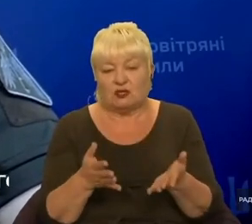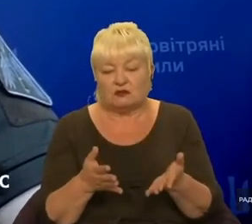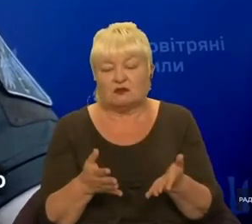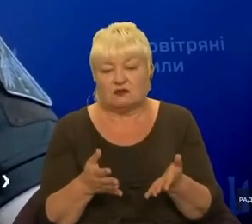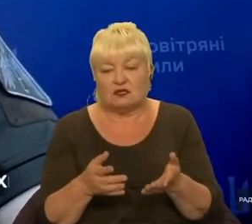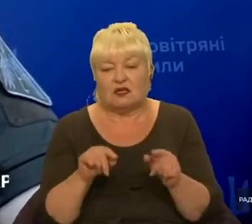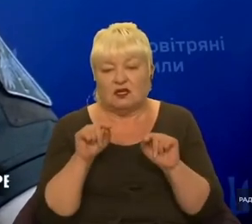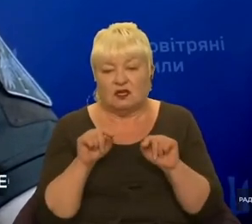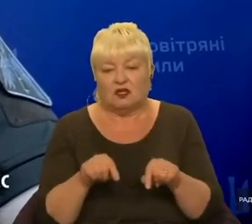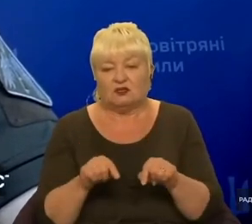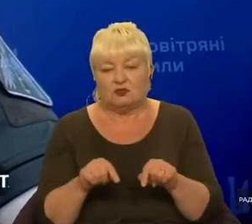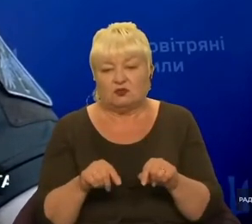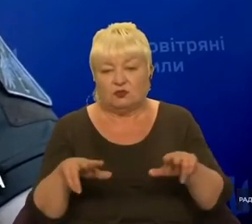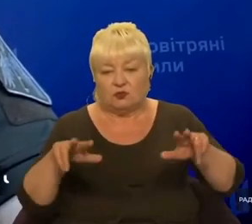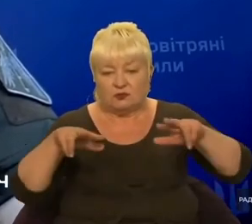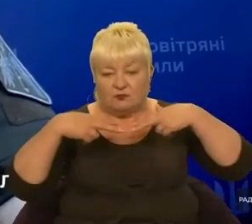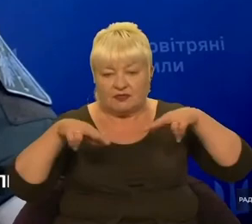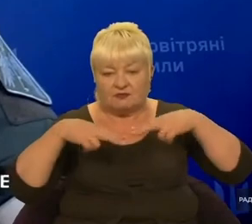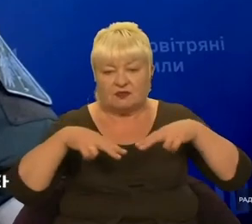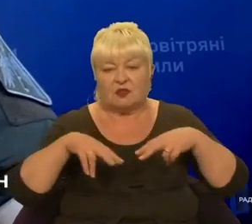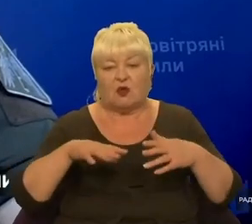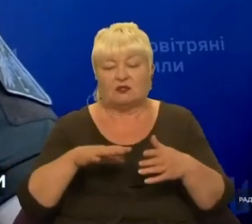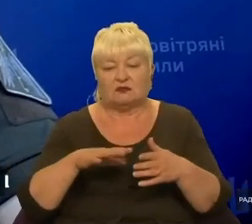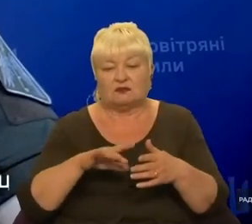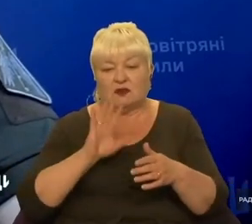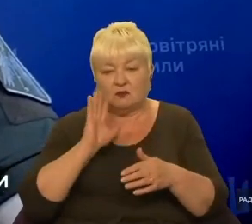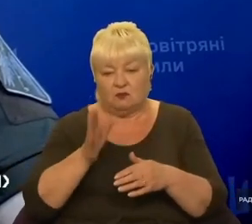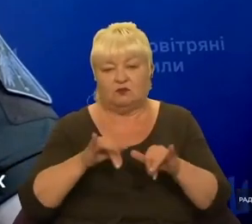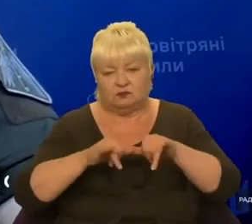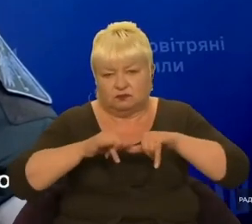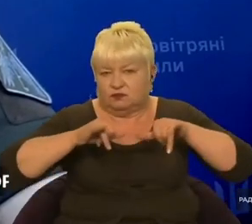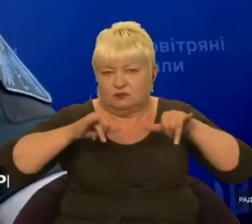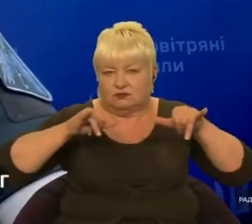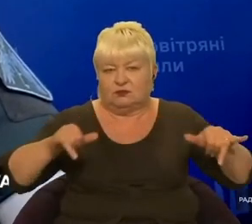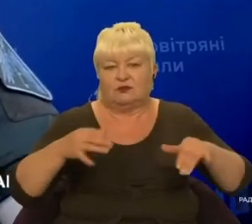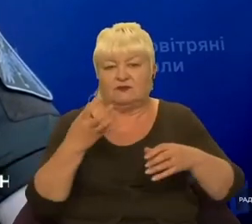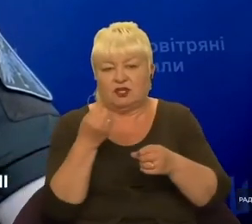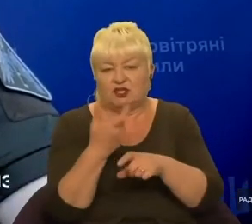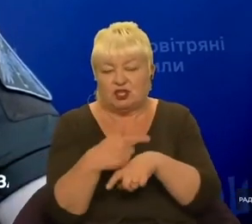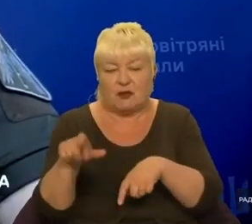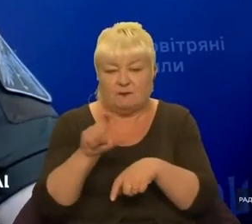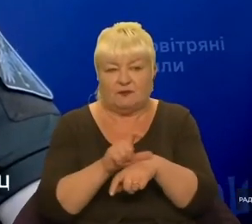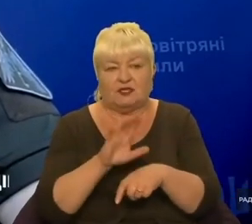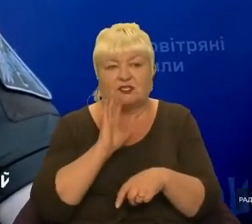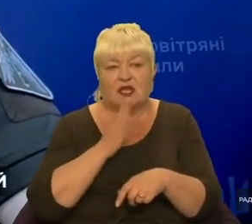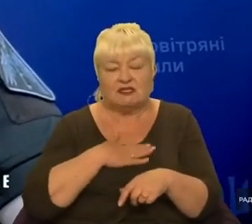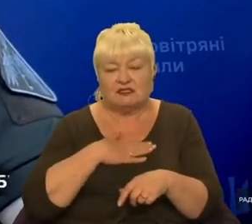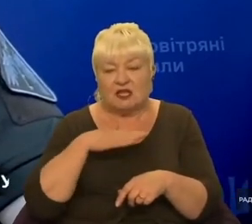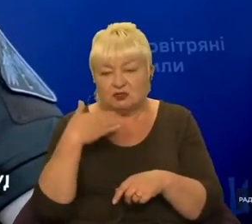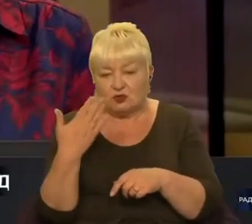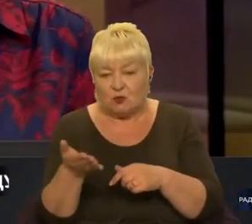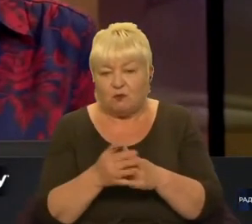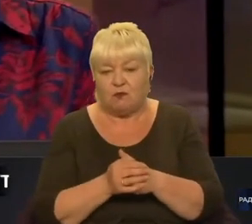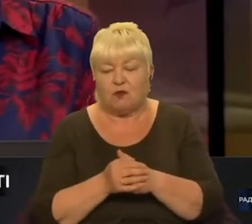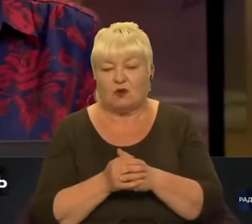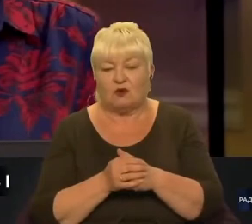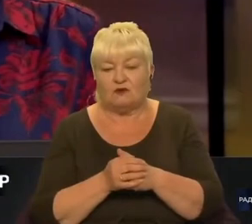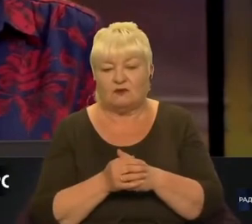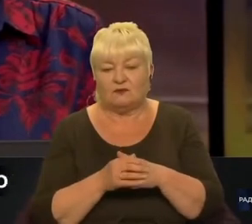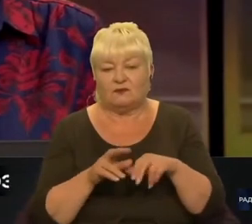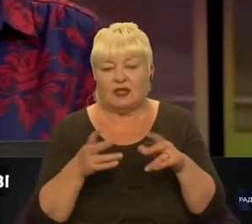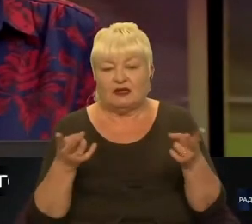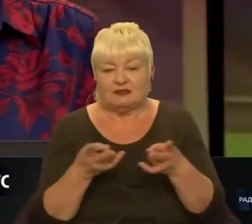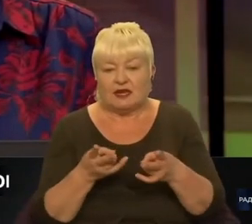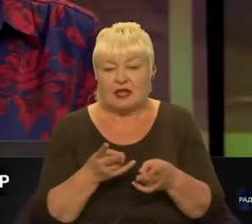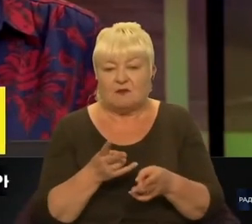безпілотна авіація, тут, безумовно, буде розвиватись по-дальшому ще більше. І з нашого боку, і з їхнього. Тому треба до цього бути